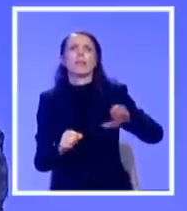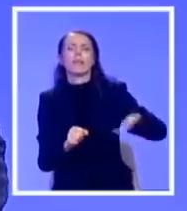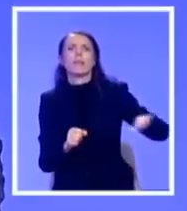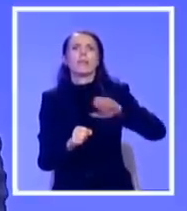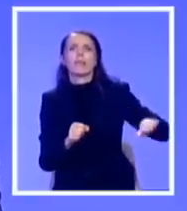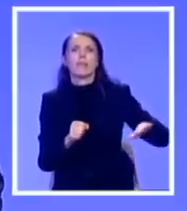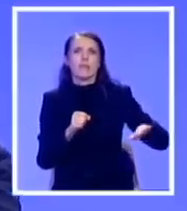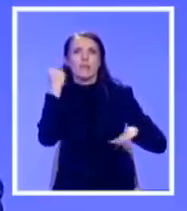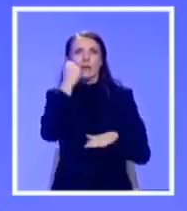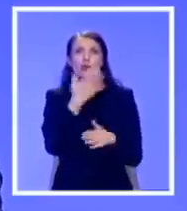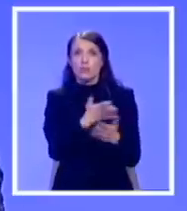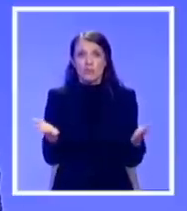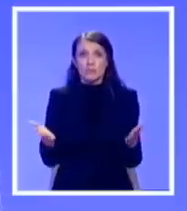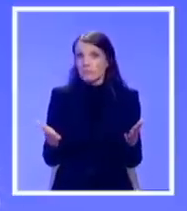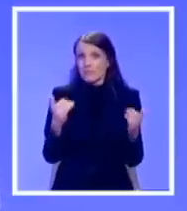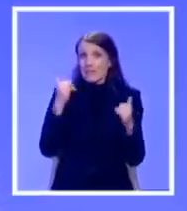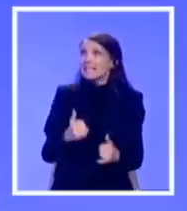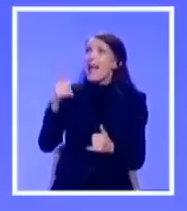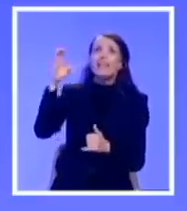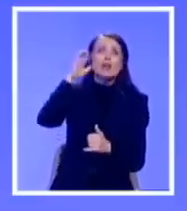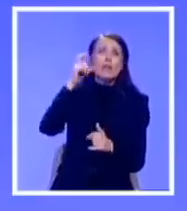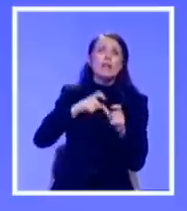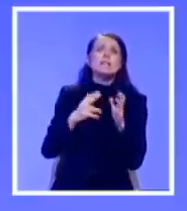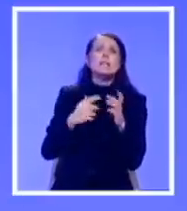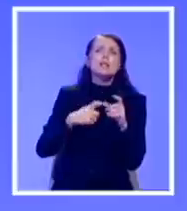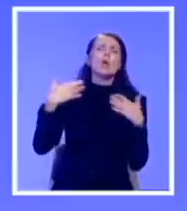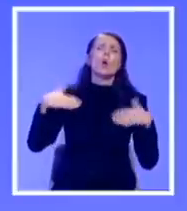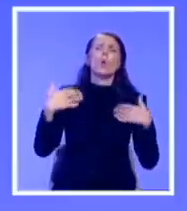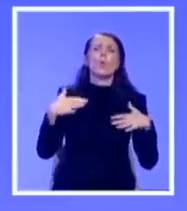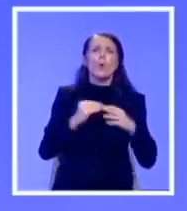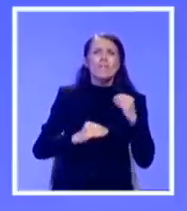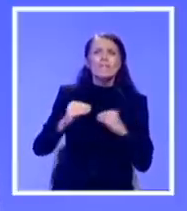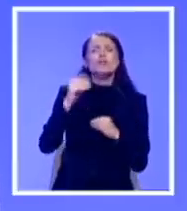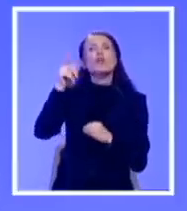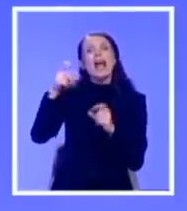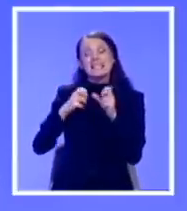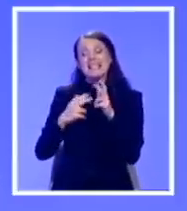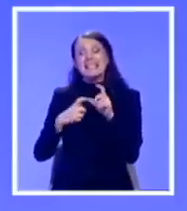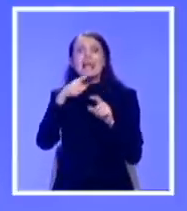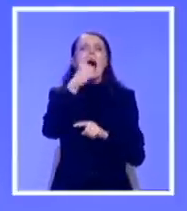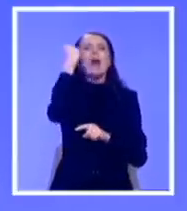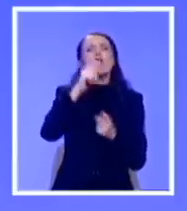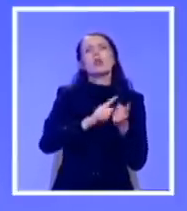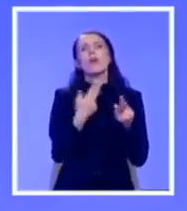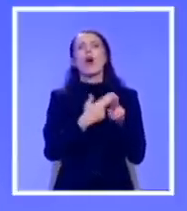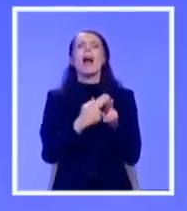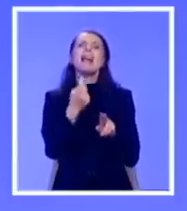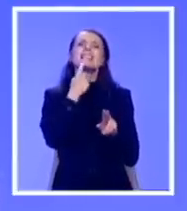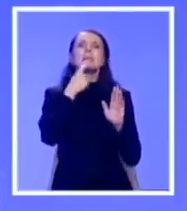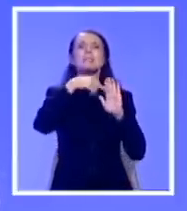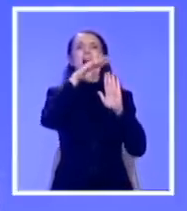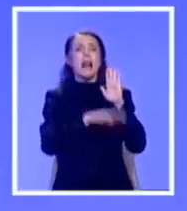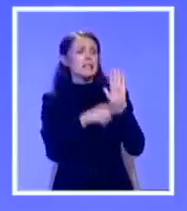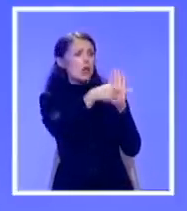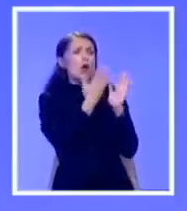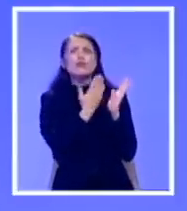sadašnji režim je taj princip dovolj do svašenstva. Srpska napredna stranka, koja se na Kosovo zove Srpska lista, bila je deo svih vlada na